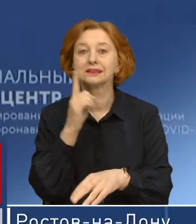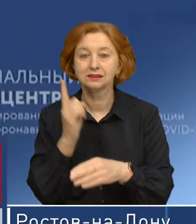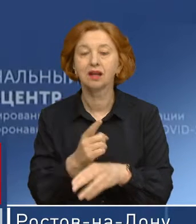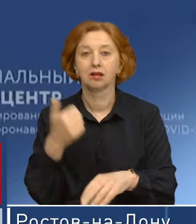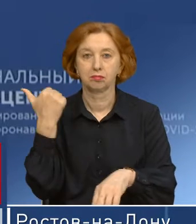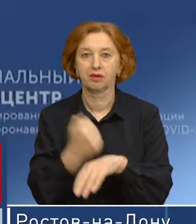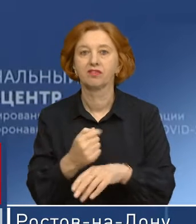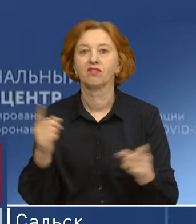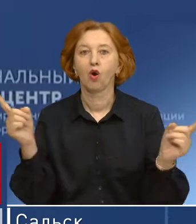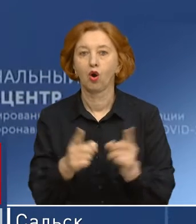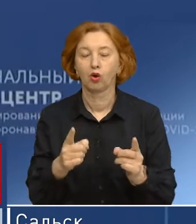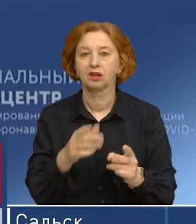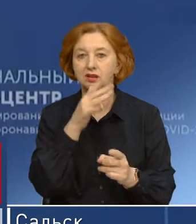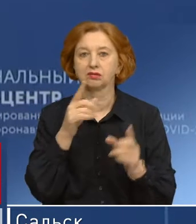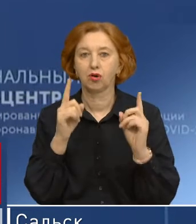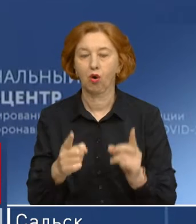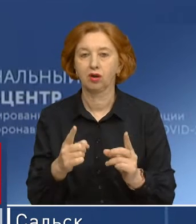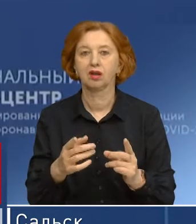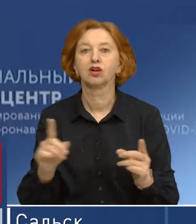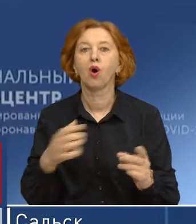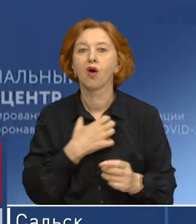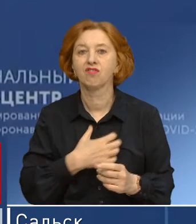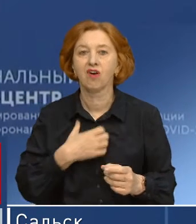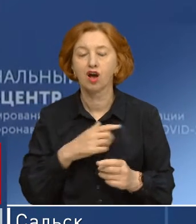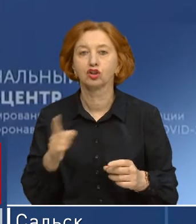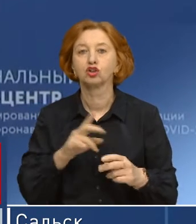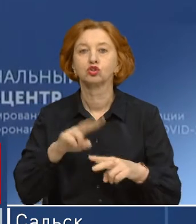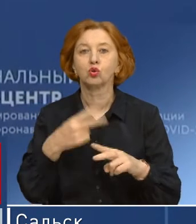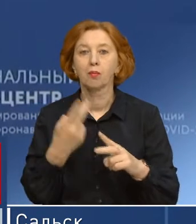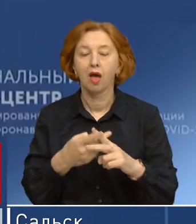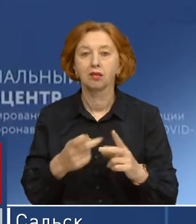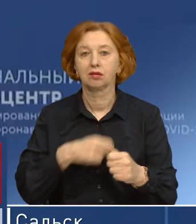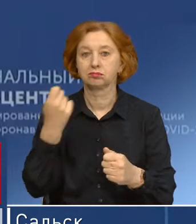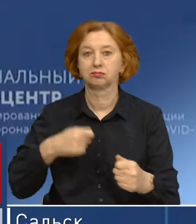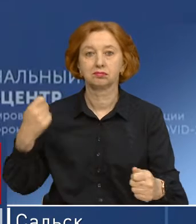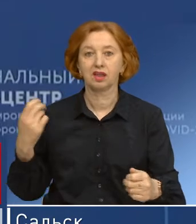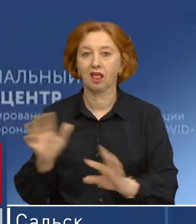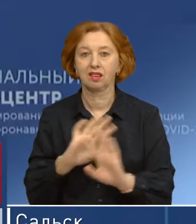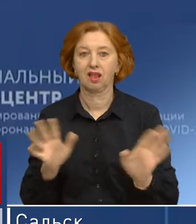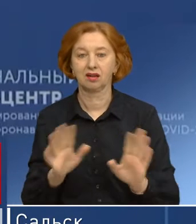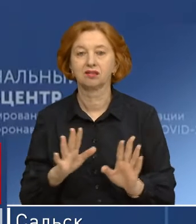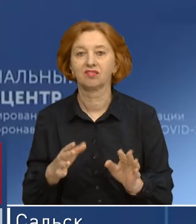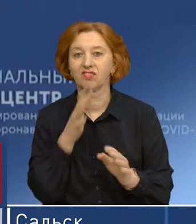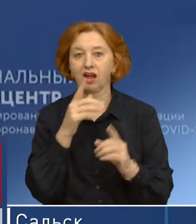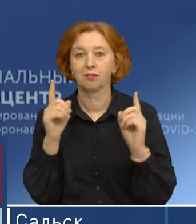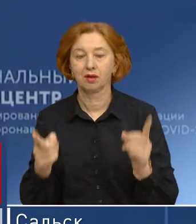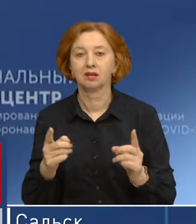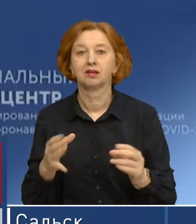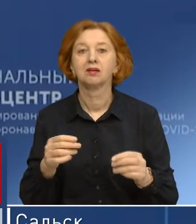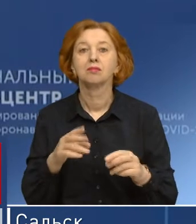максимально возможно короткие сроки. Очень важно, чтобы эта процедура не растягивалась на длительный интервал времени,